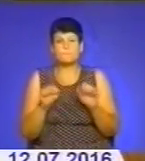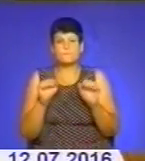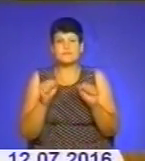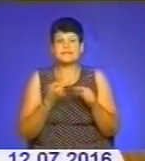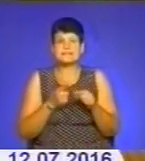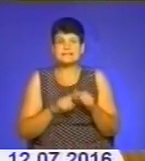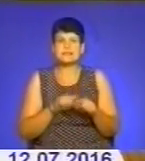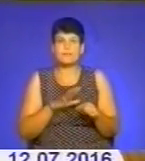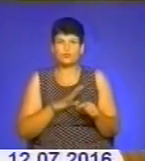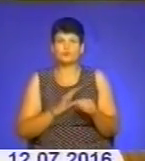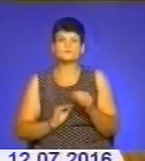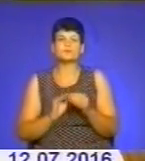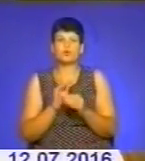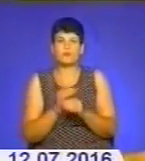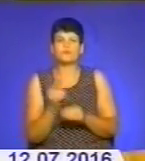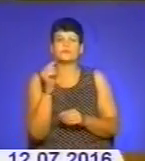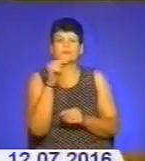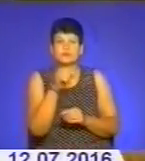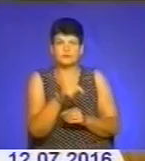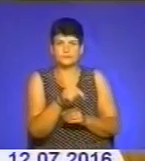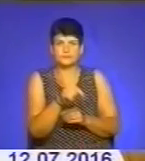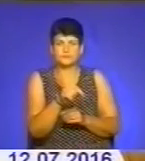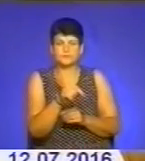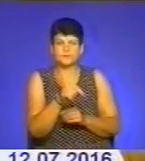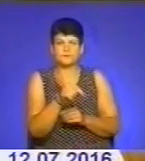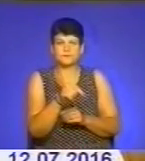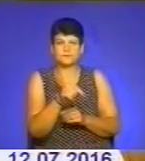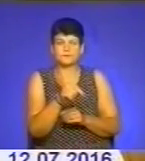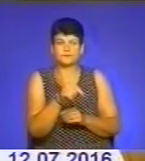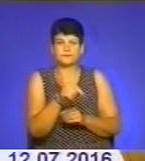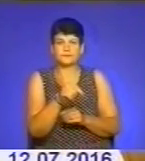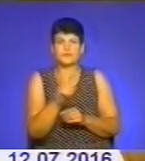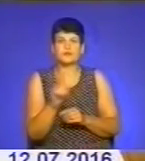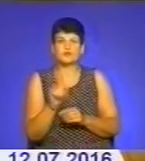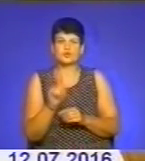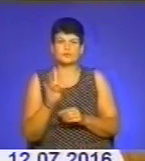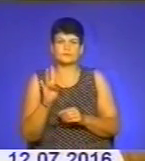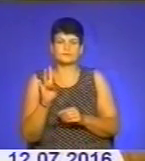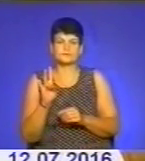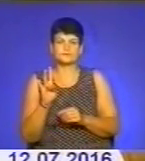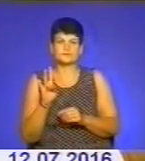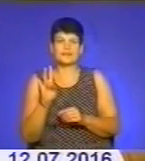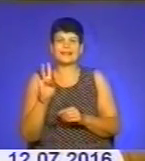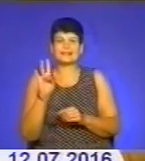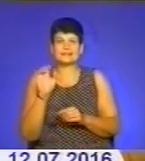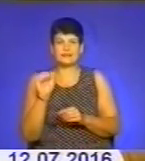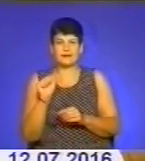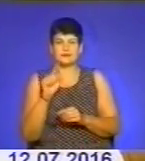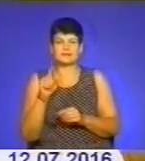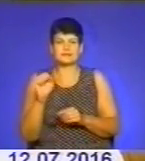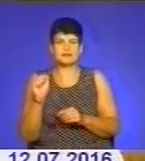ще й тим фактором, що на закірзоні